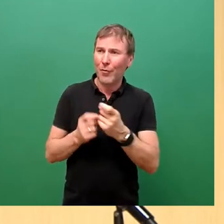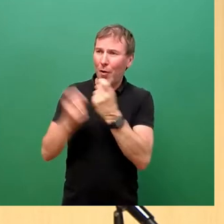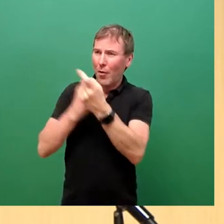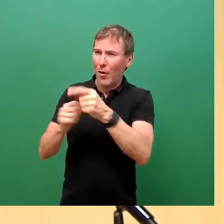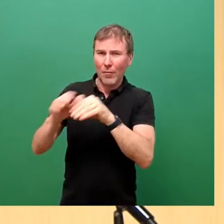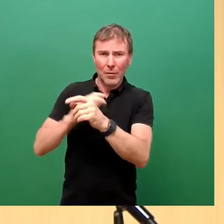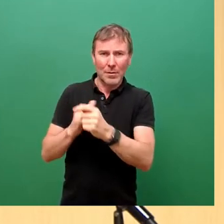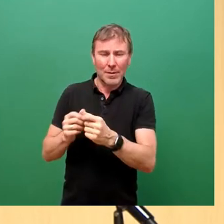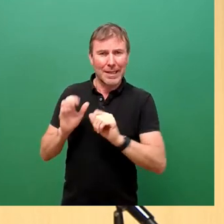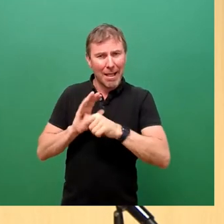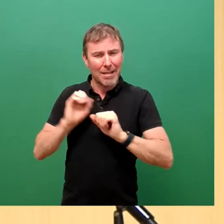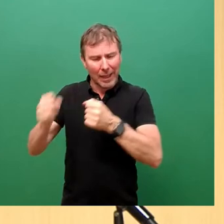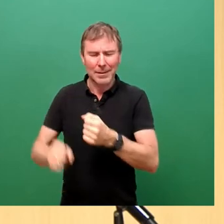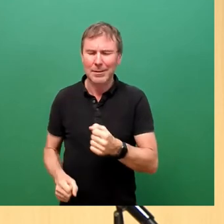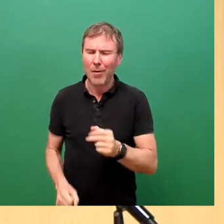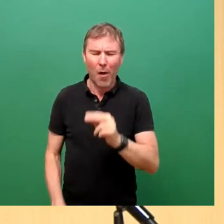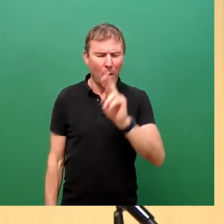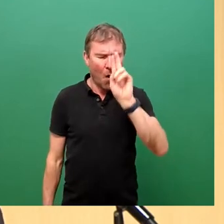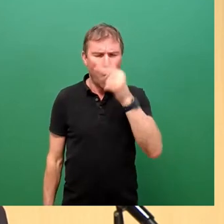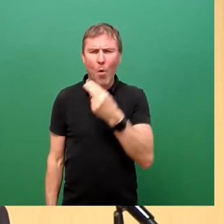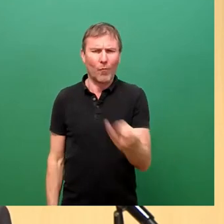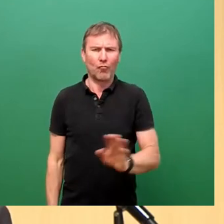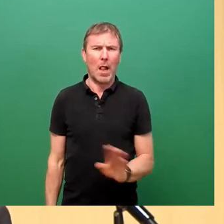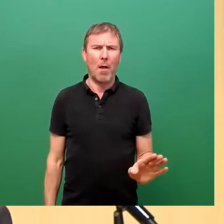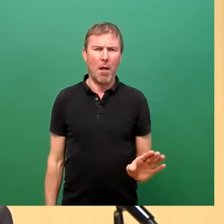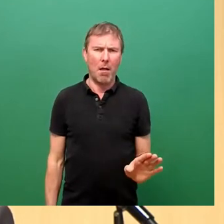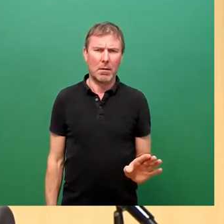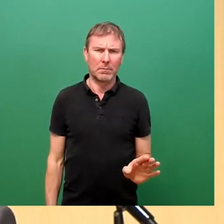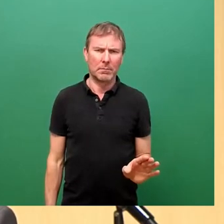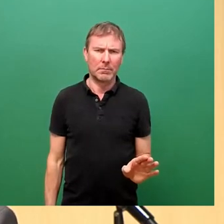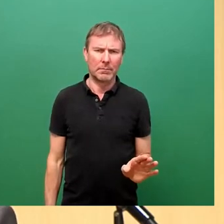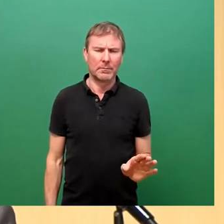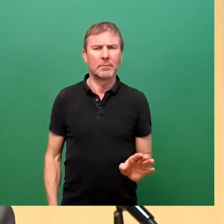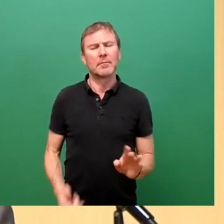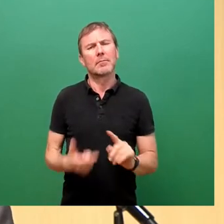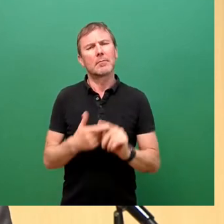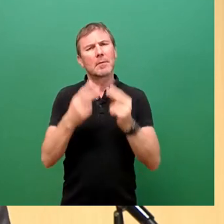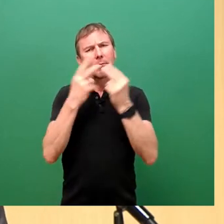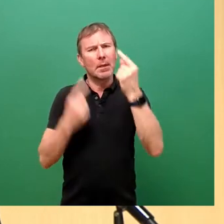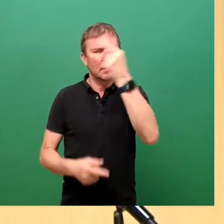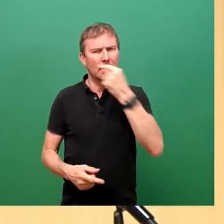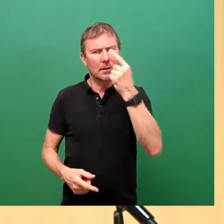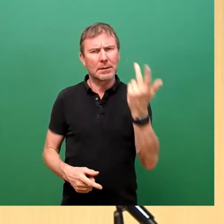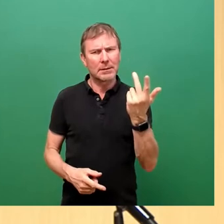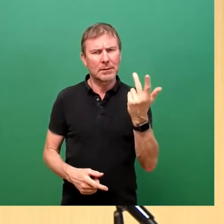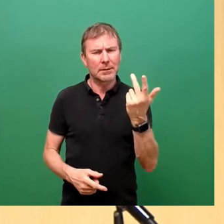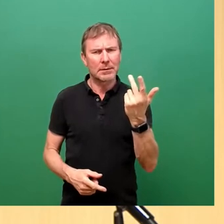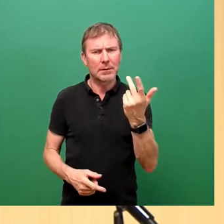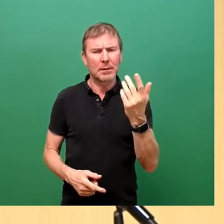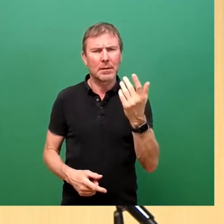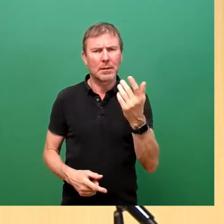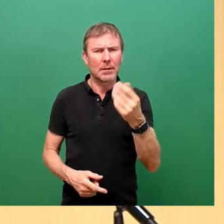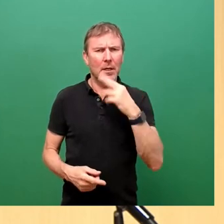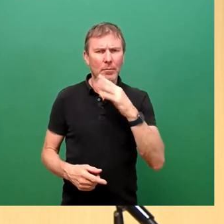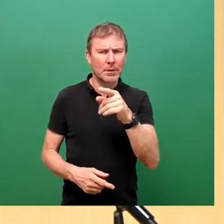Worte fassen. Und wenn ich auch gerade mit dem bekanntesten Gesicht Frau Bock immer wieder spreche, sage